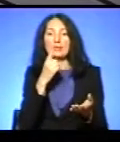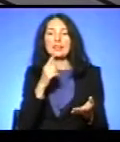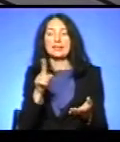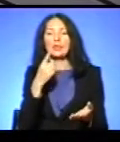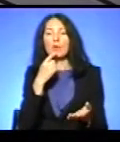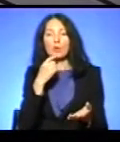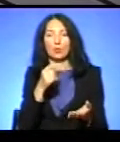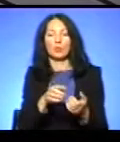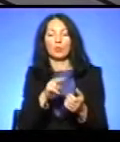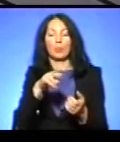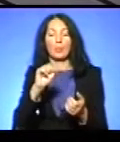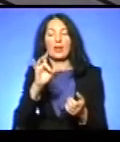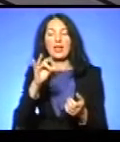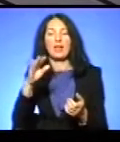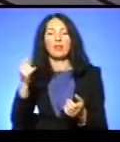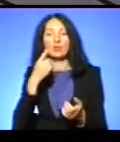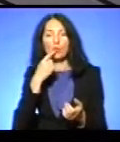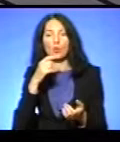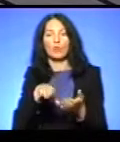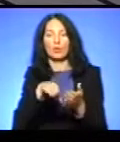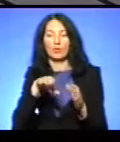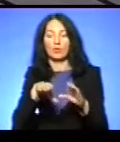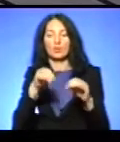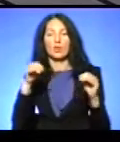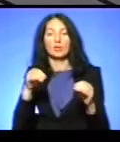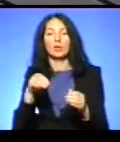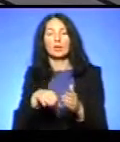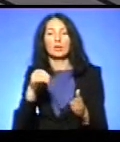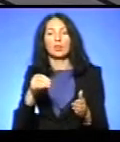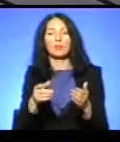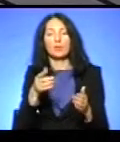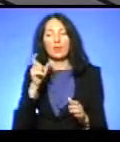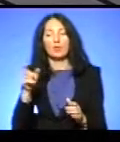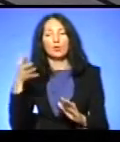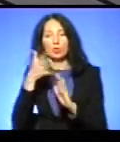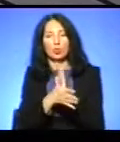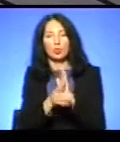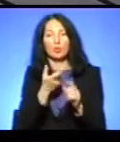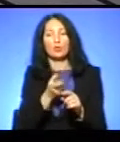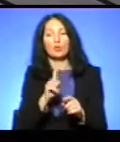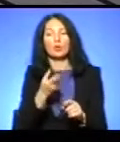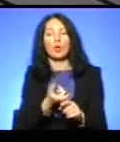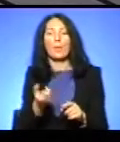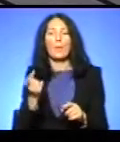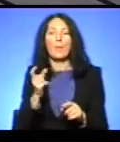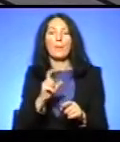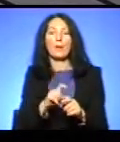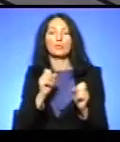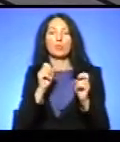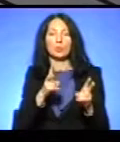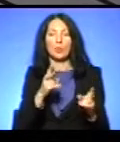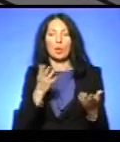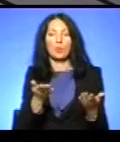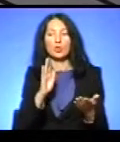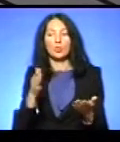закінчується. Тобто, максимум, якщо люди розуміють, пацієнти, що максимум, яка може бути так небезфека, це лише переливання